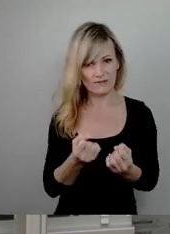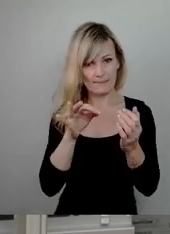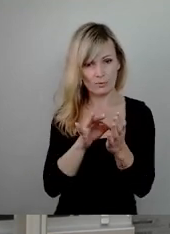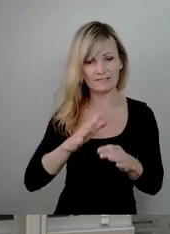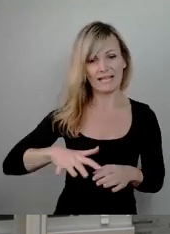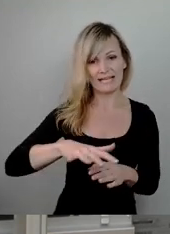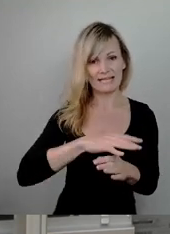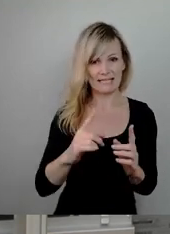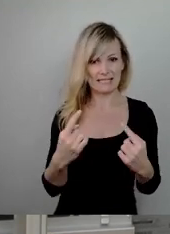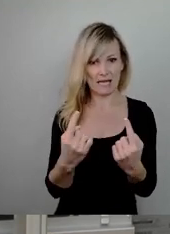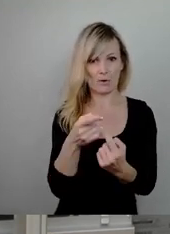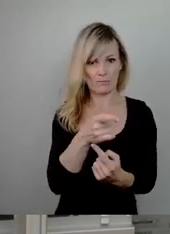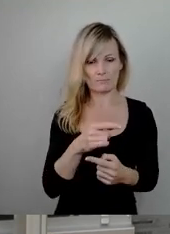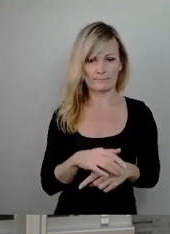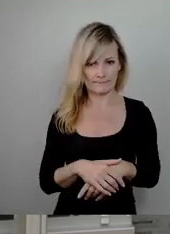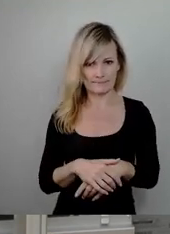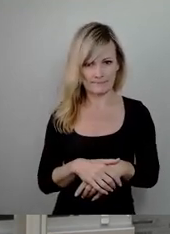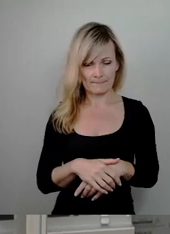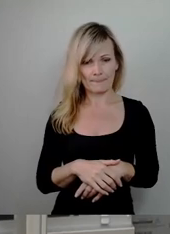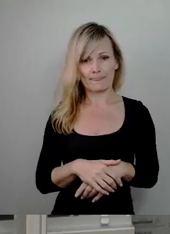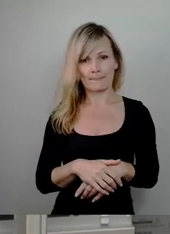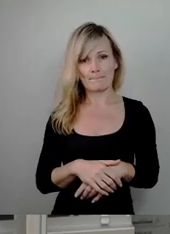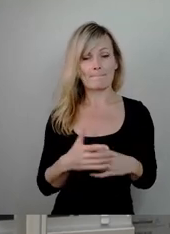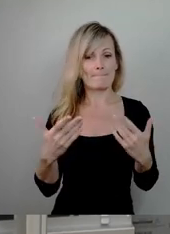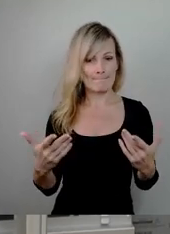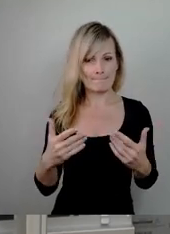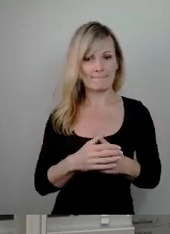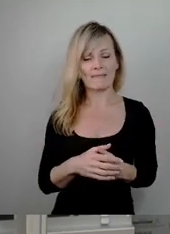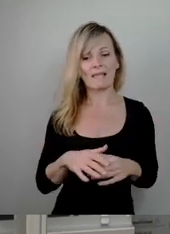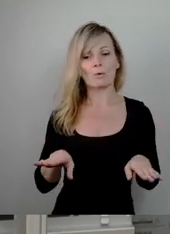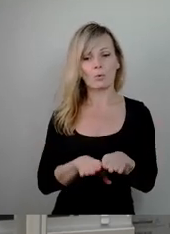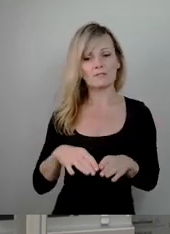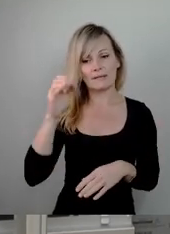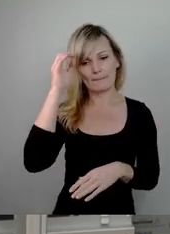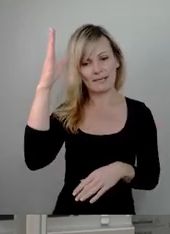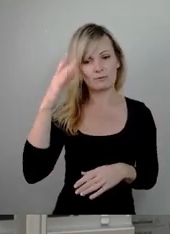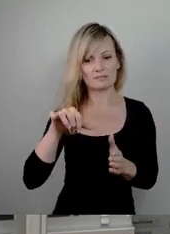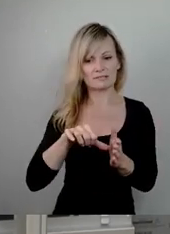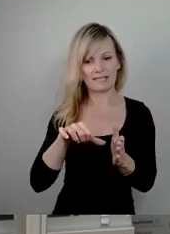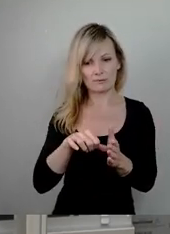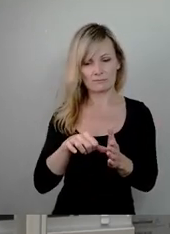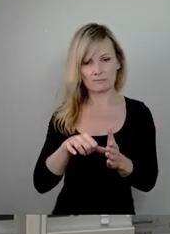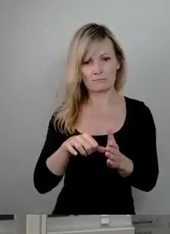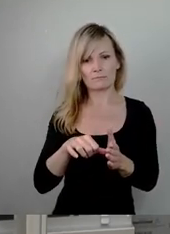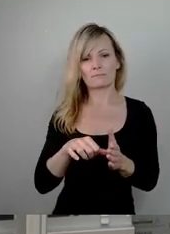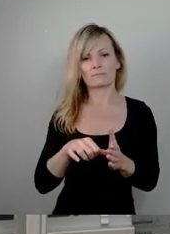soll. Ein Ausschluss der Möglichkeit für Grundbildungszentren in kreisfreiten Städten ist das nicht.